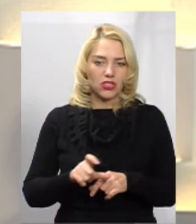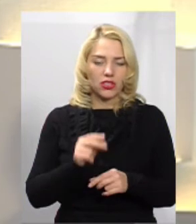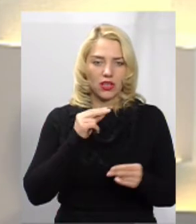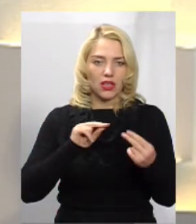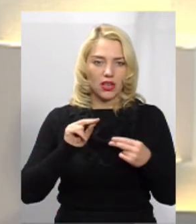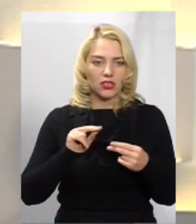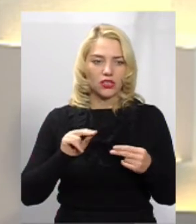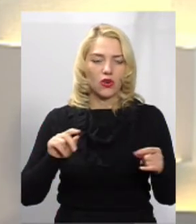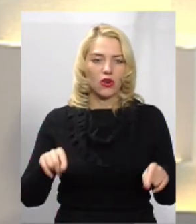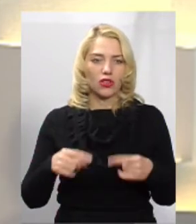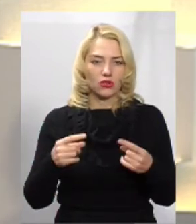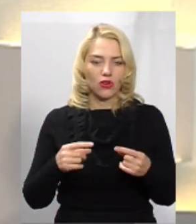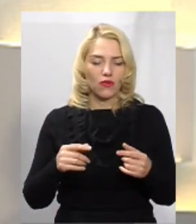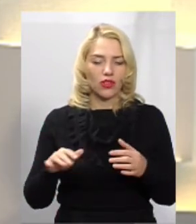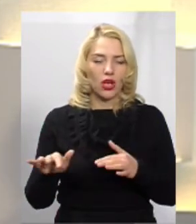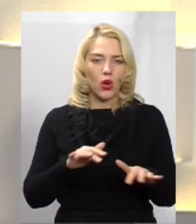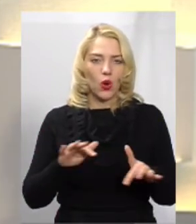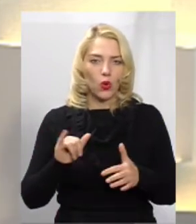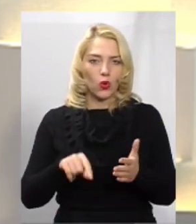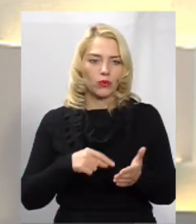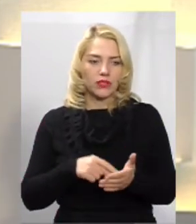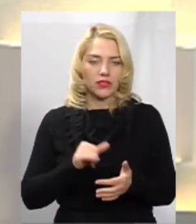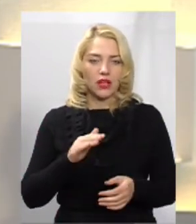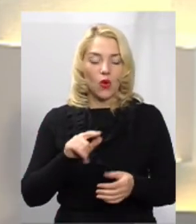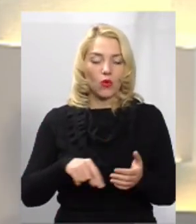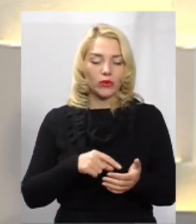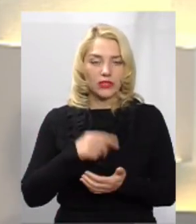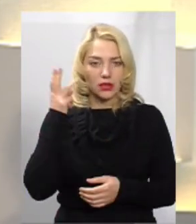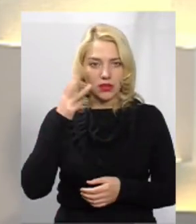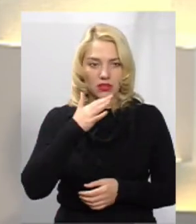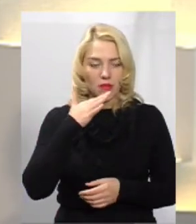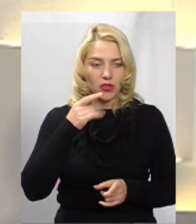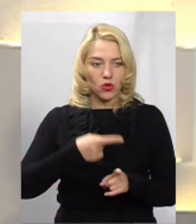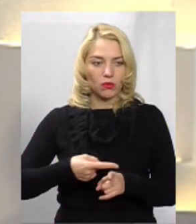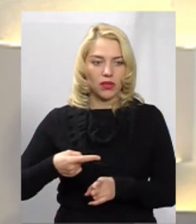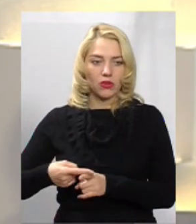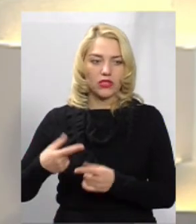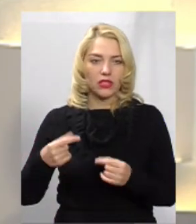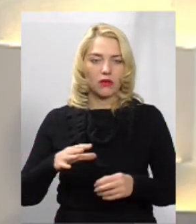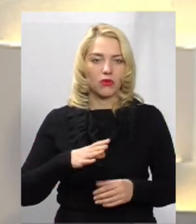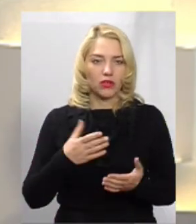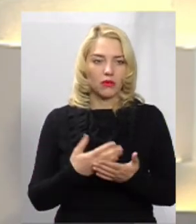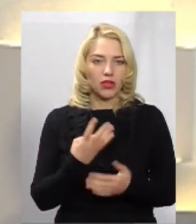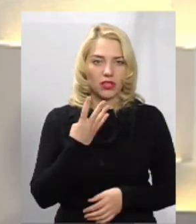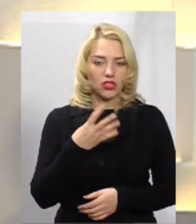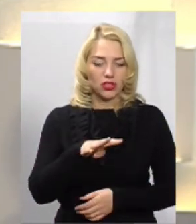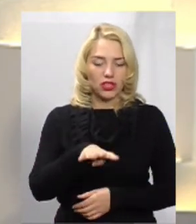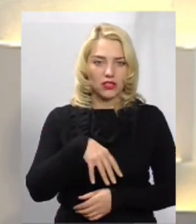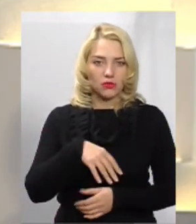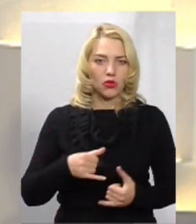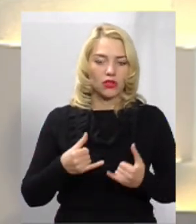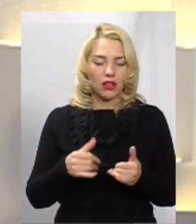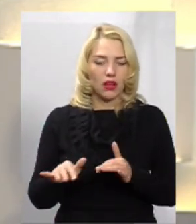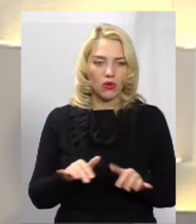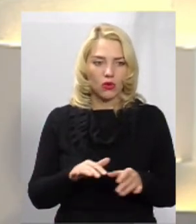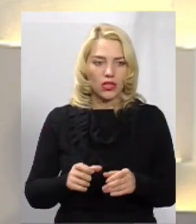організовувати рух у місті. Як ви, мабуть, помітили, у місті Хмельницькому на дуже багатьох перехрестях, де було, наприклад, чотири смуги для руху,